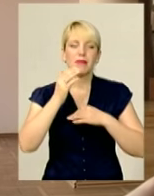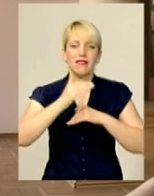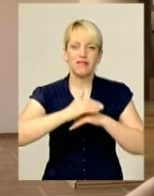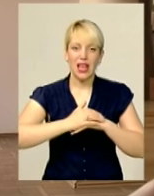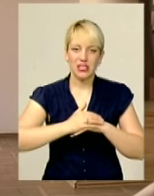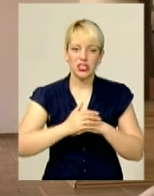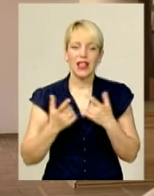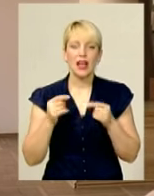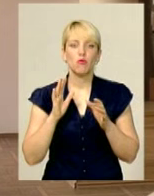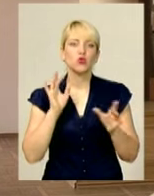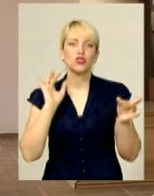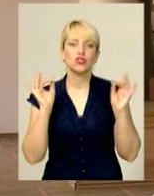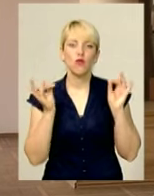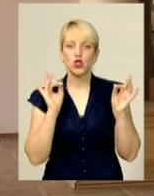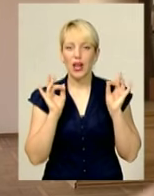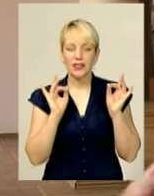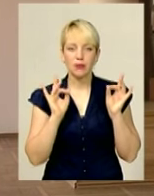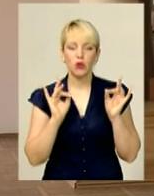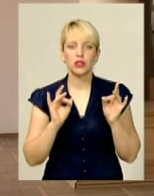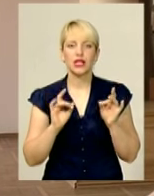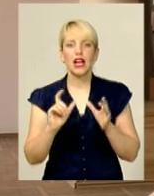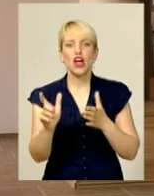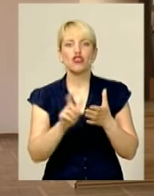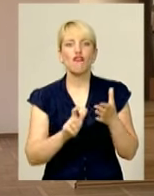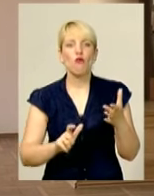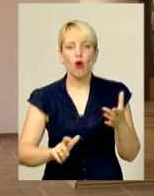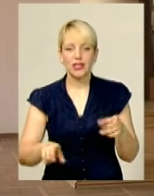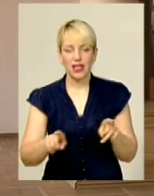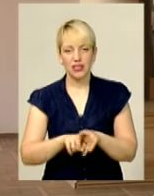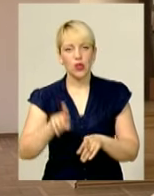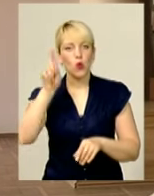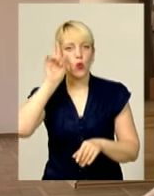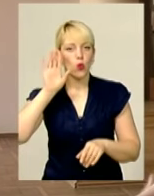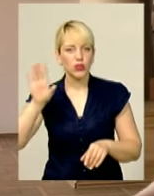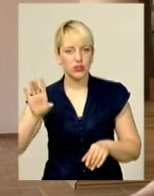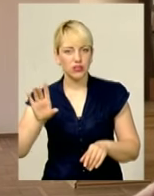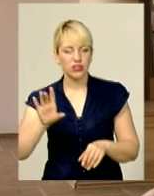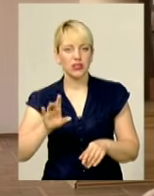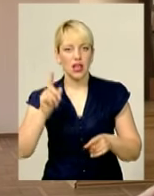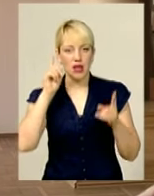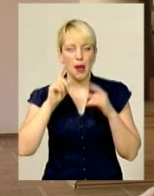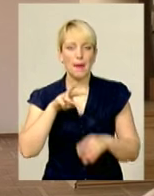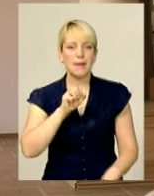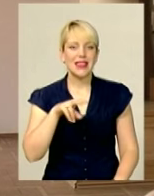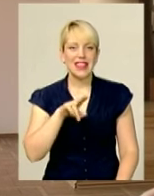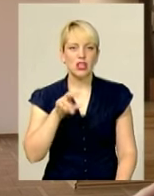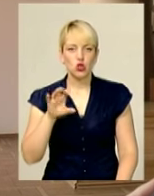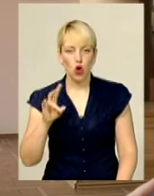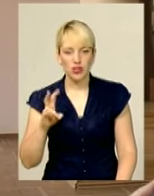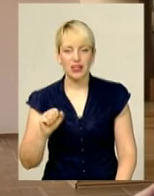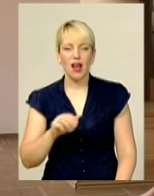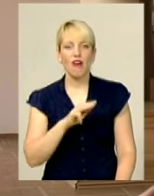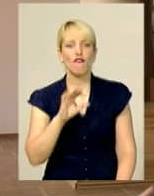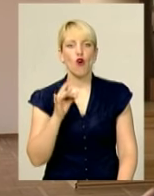звучатимуть твори таких культових романтиків – це Мендельсона, це